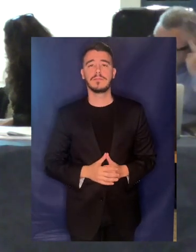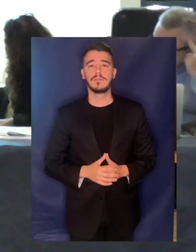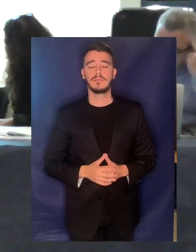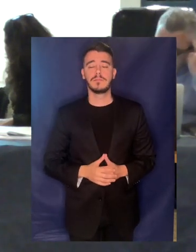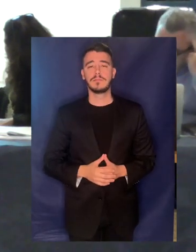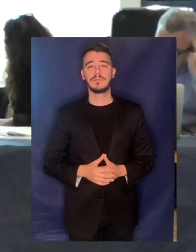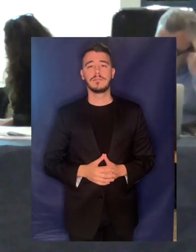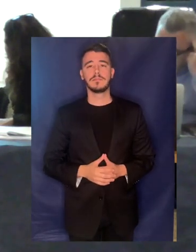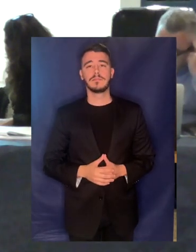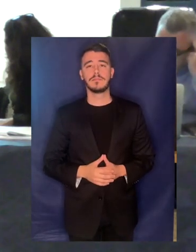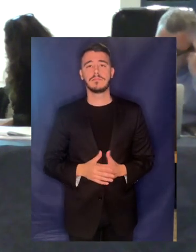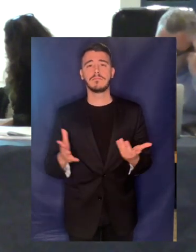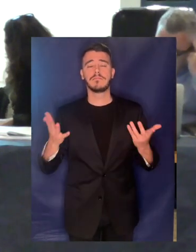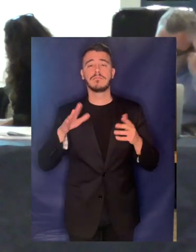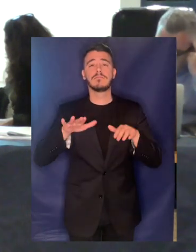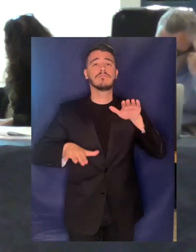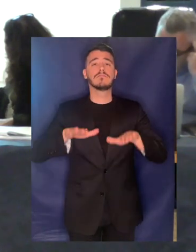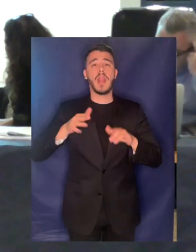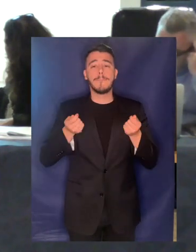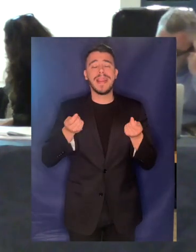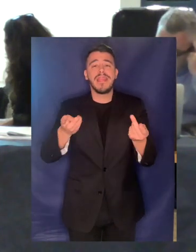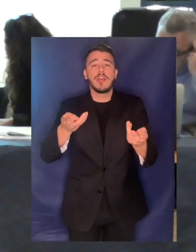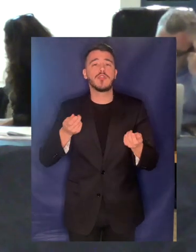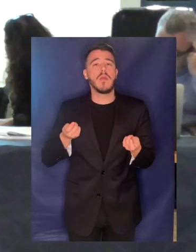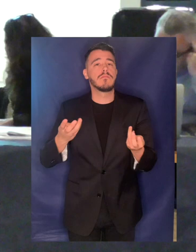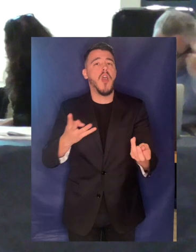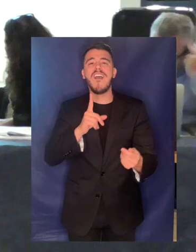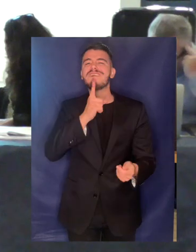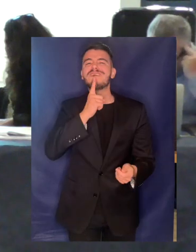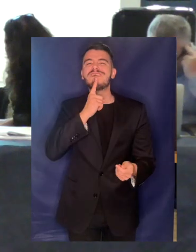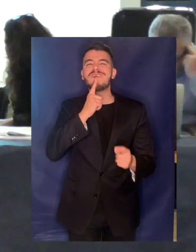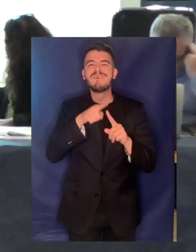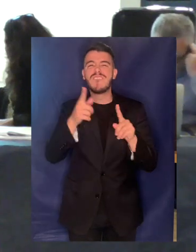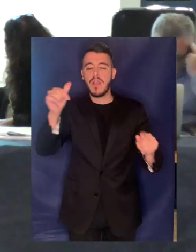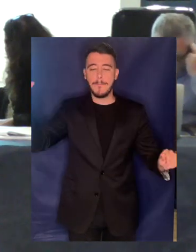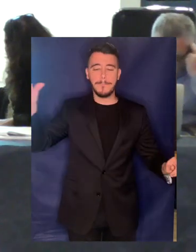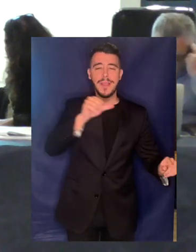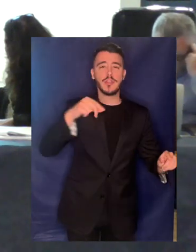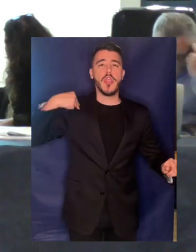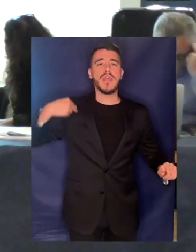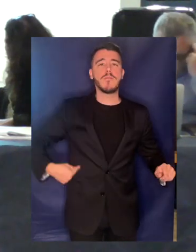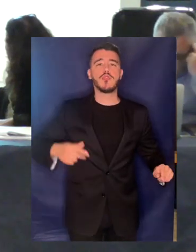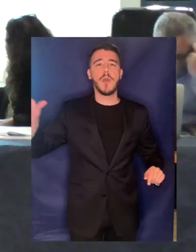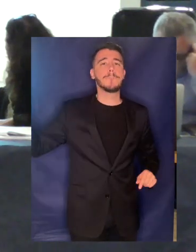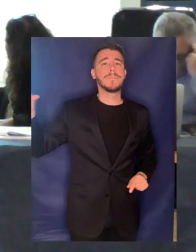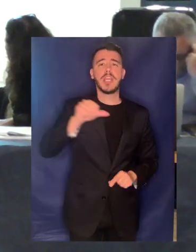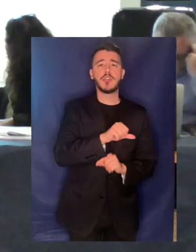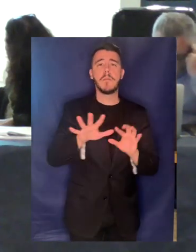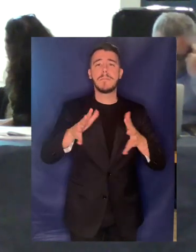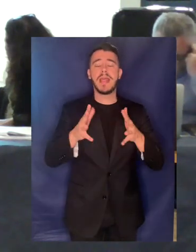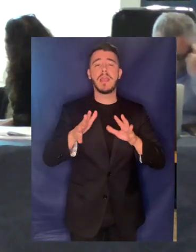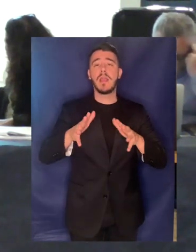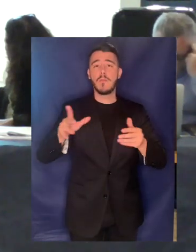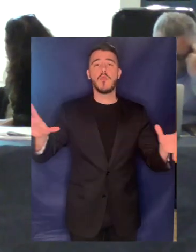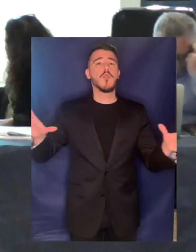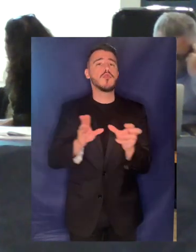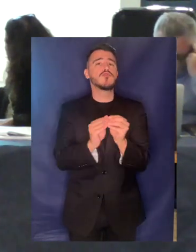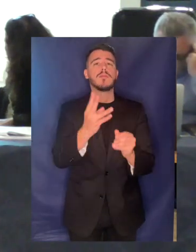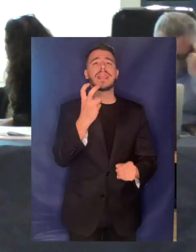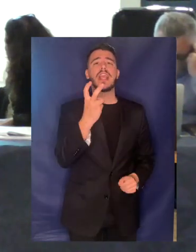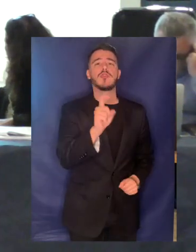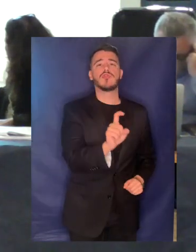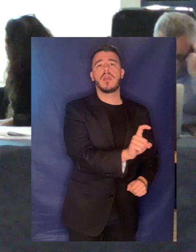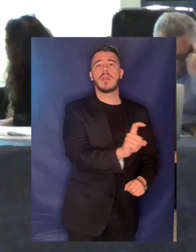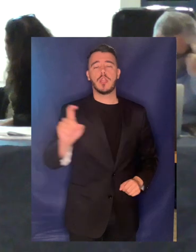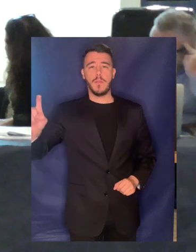Τι πληθυσμό αφορούσαν αυτές οι αποδυτικοποιήσεις περίπου 20 εκατομμύρια 20